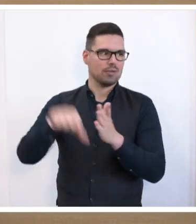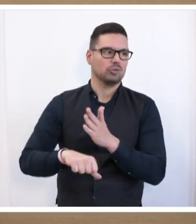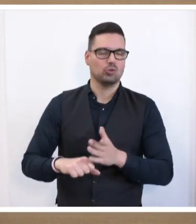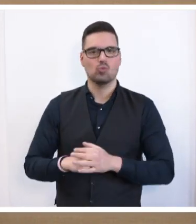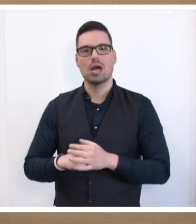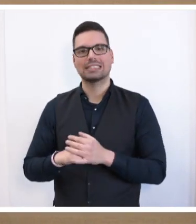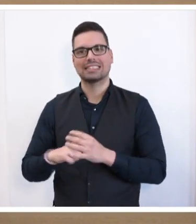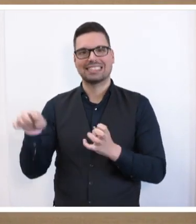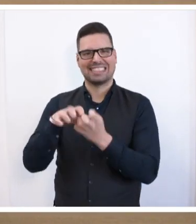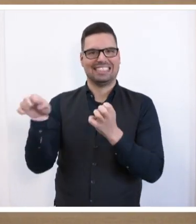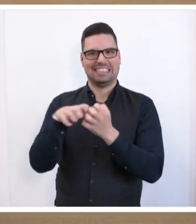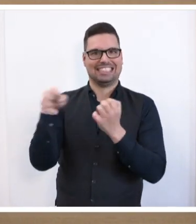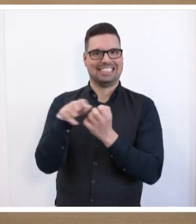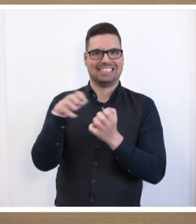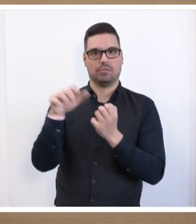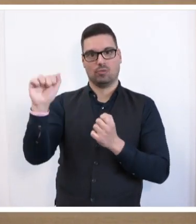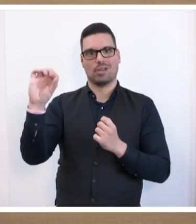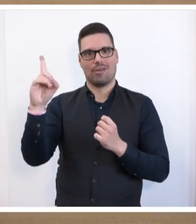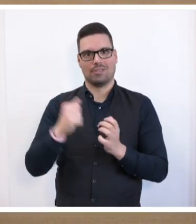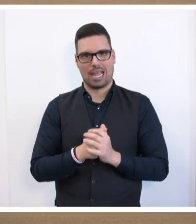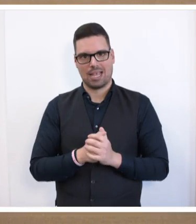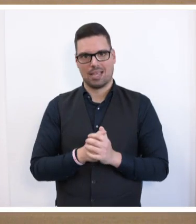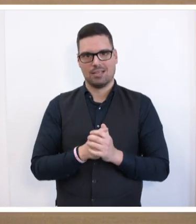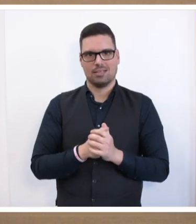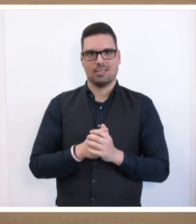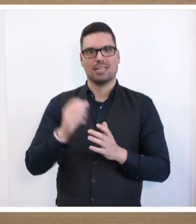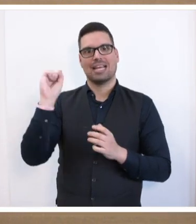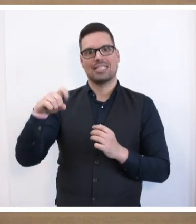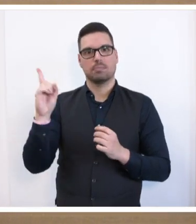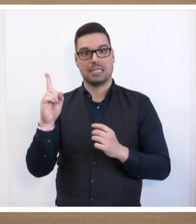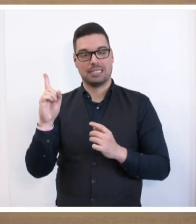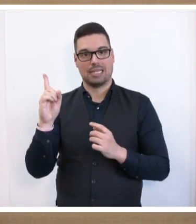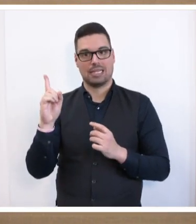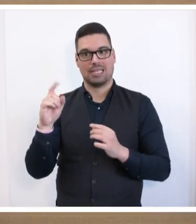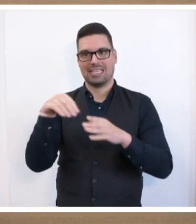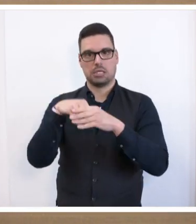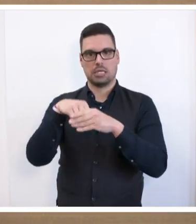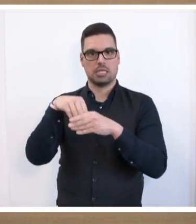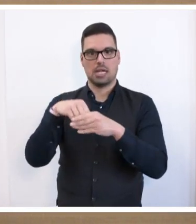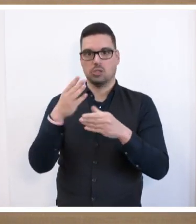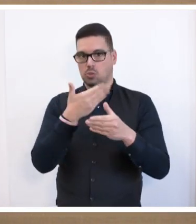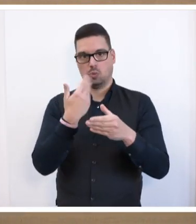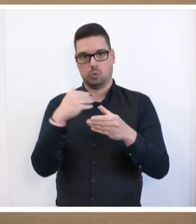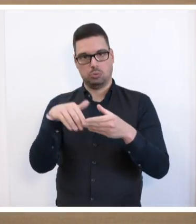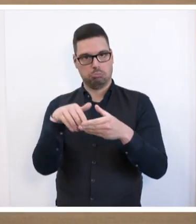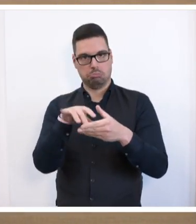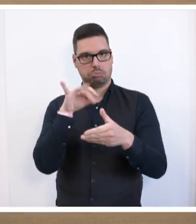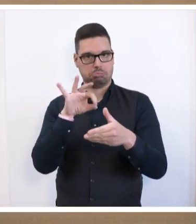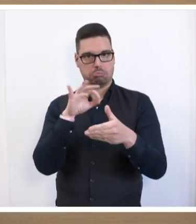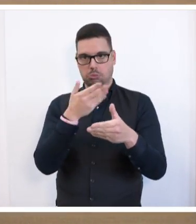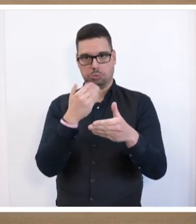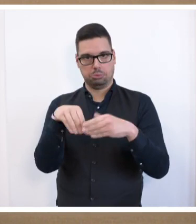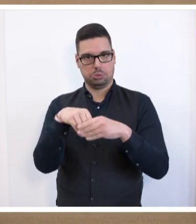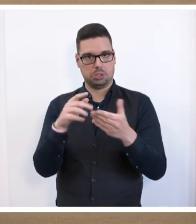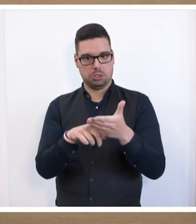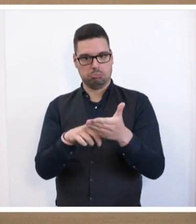Zermahlenwerden durch die AfD, ist die einzige Motivation. Die SPD entzieht sich inhaltlich, wie erwähnt, dem Thema fast zur Gänze, da